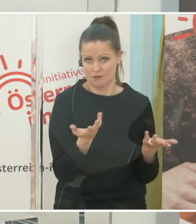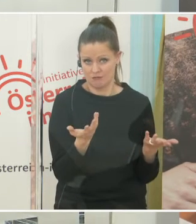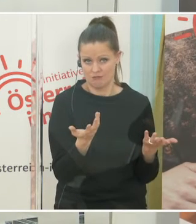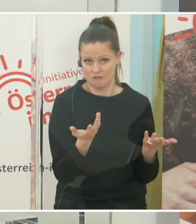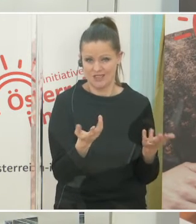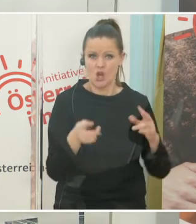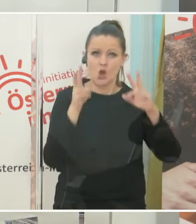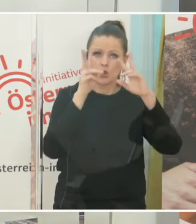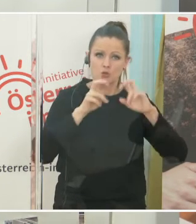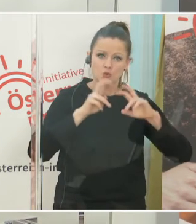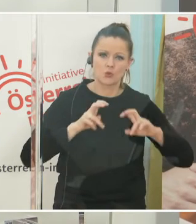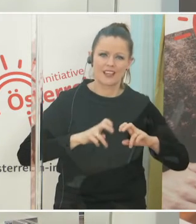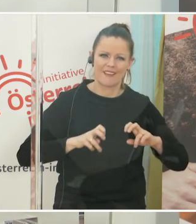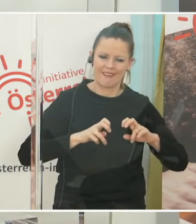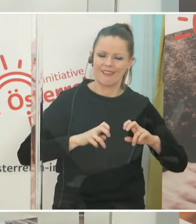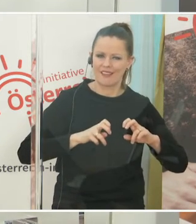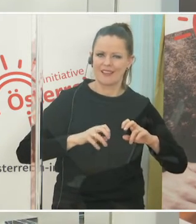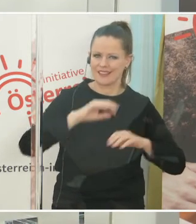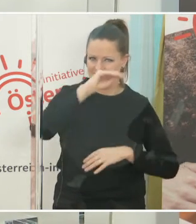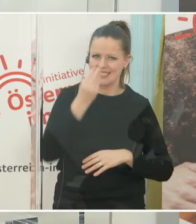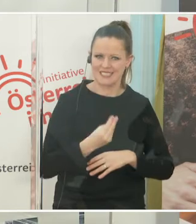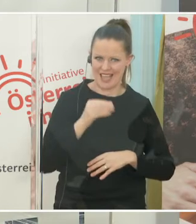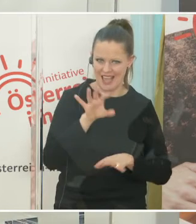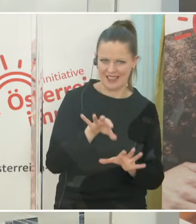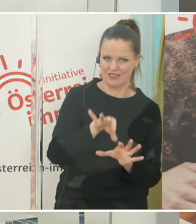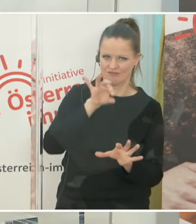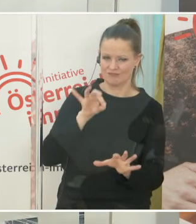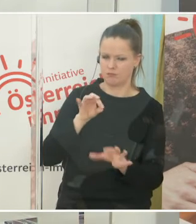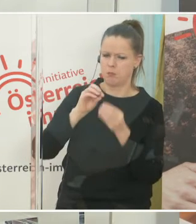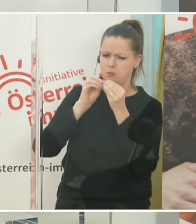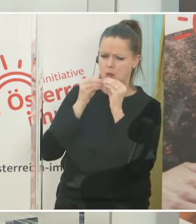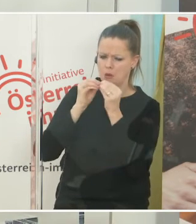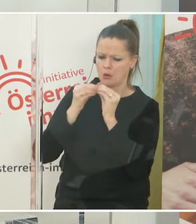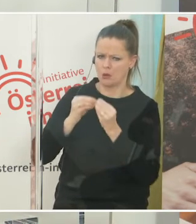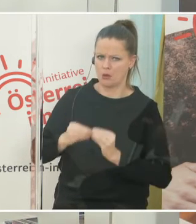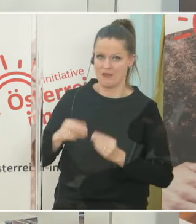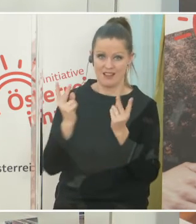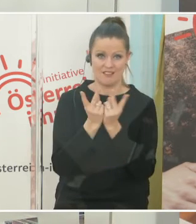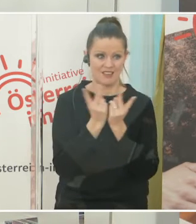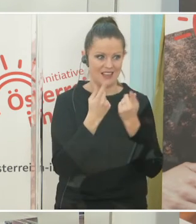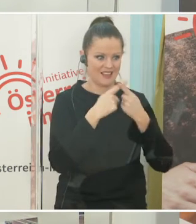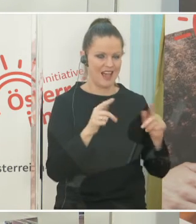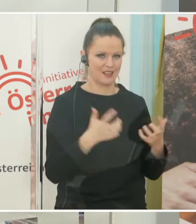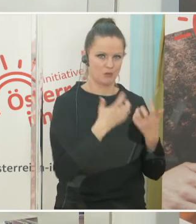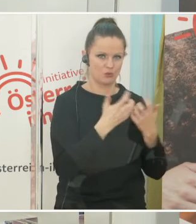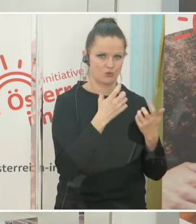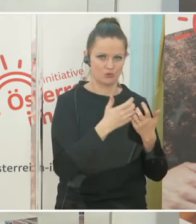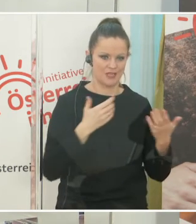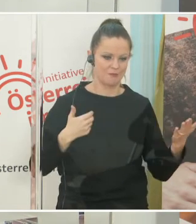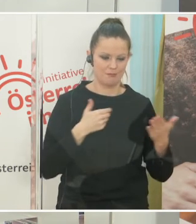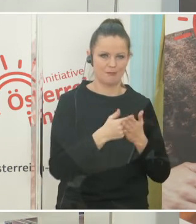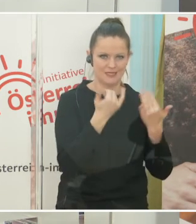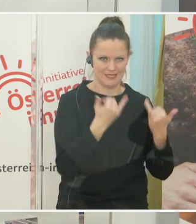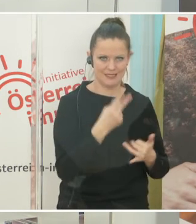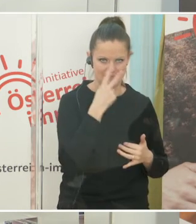dass das Studiendesign, das hier gewählt wurde, sehr komplex im Gegensatz zu den anderen Produkten, die wir bis jetzt gesehen